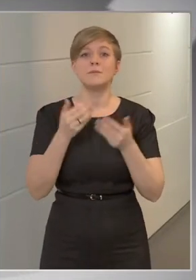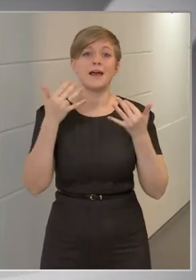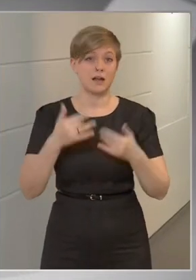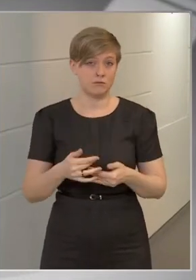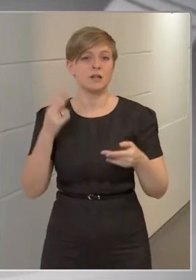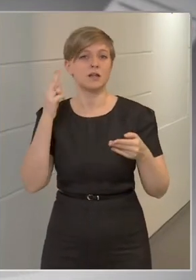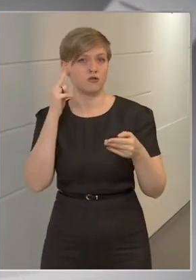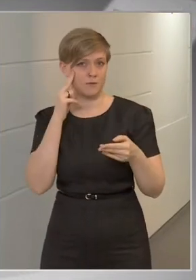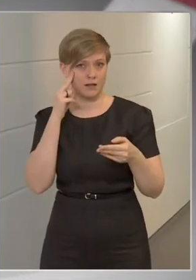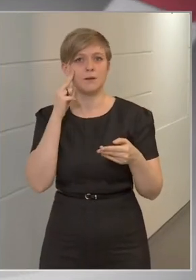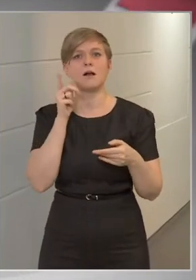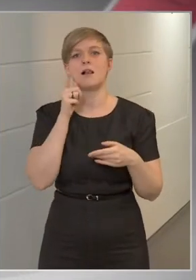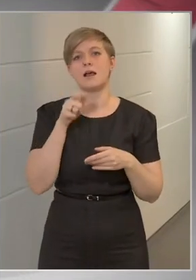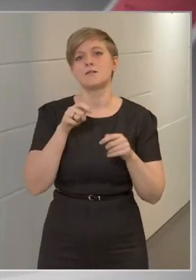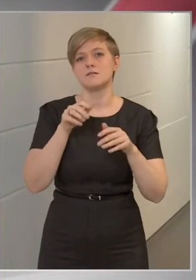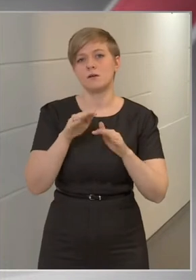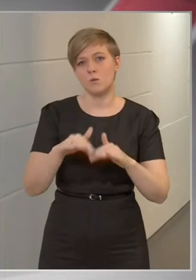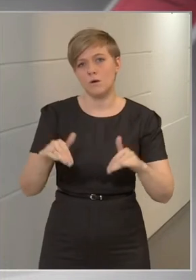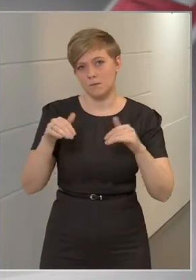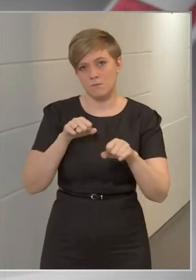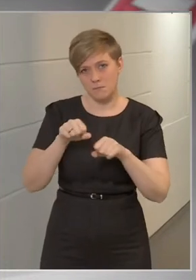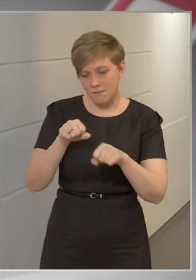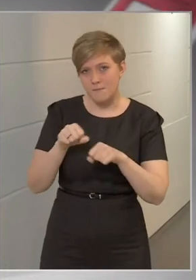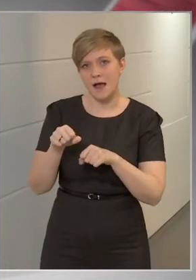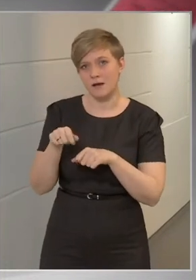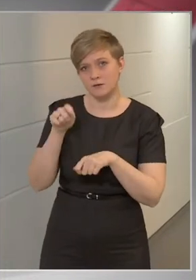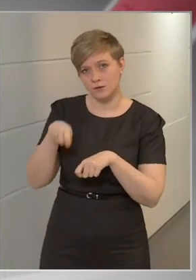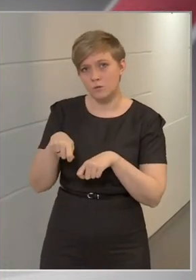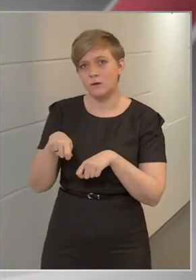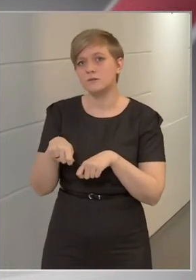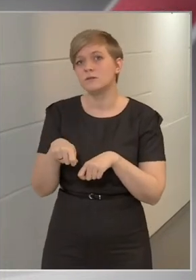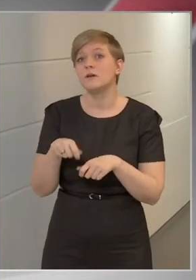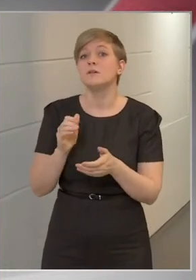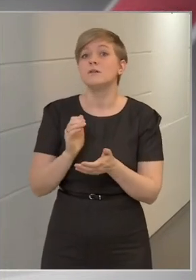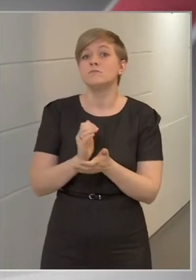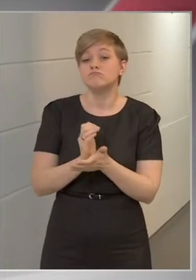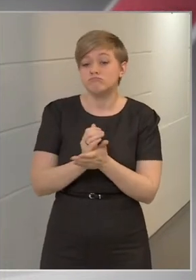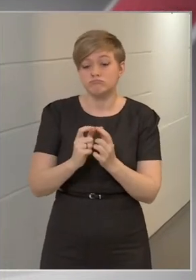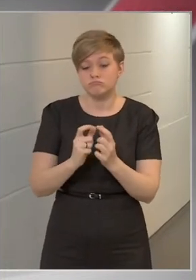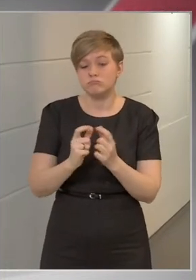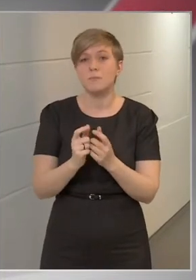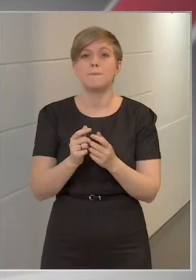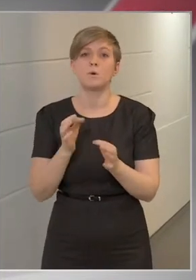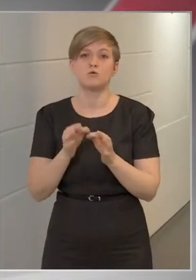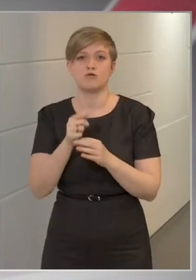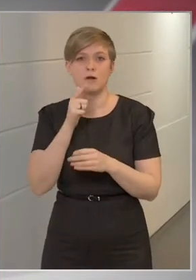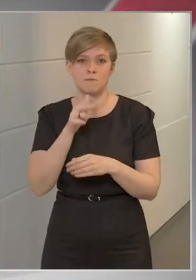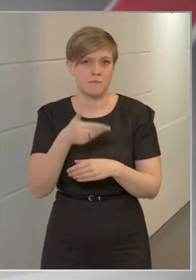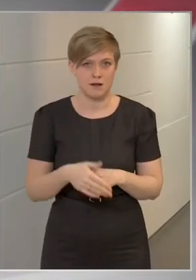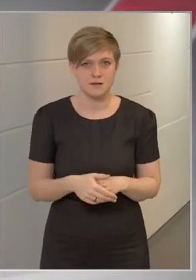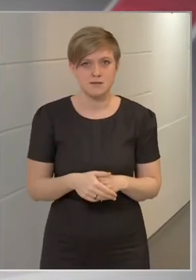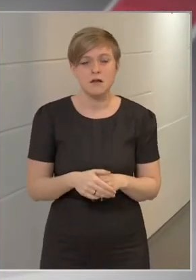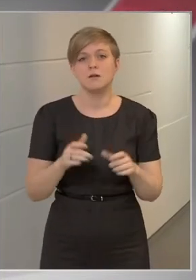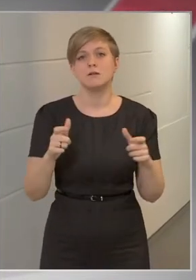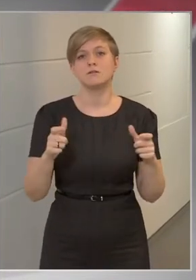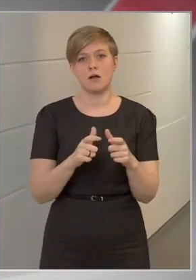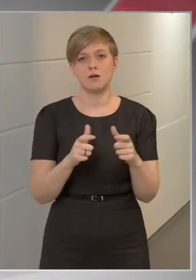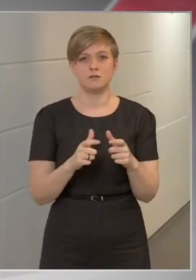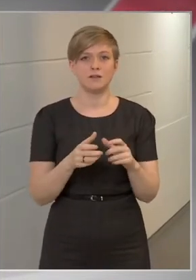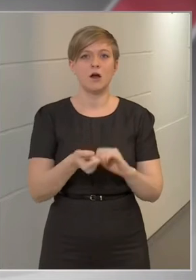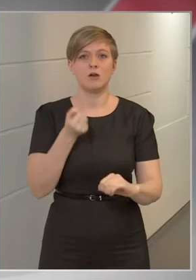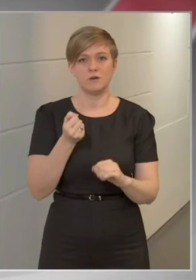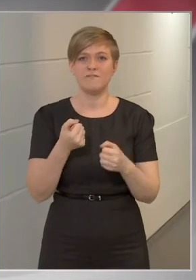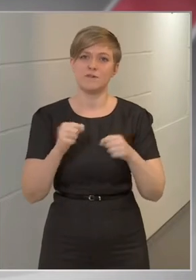ismeretében fog a kormány arról dönteni, hogy az oltási igazolvány pontosan milyen jogosultságokat biztosít. A karantén aluli felmentés az egyetlen, amit